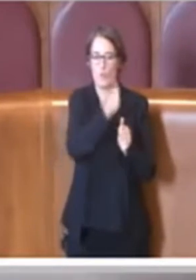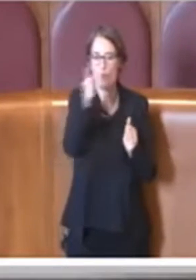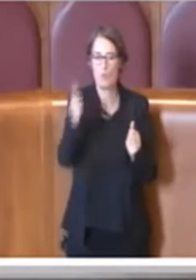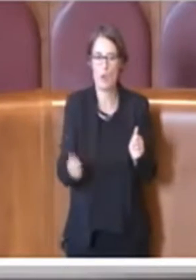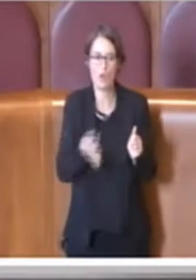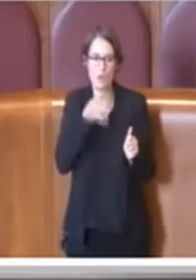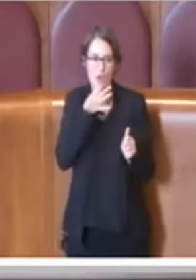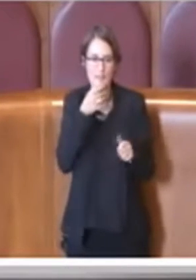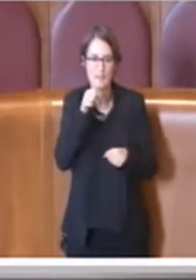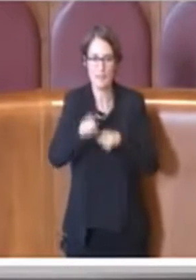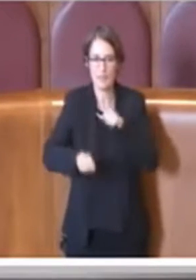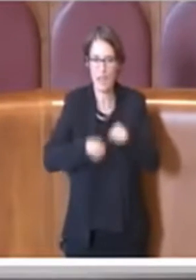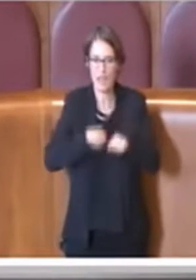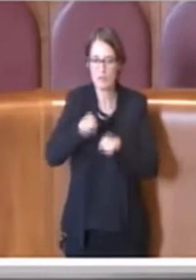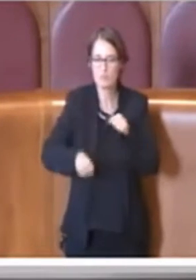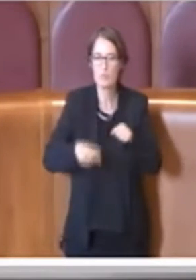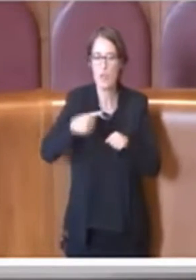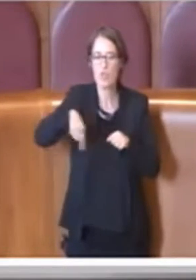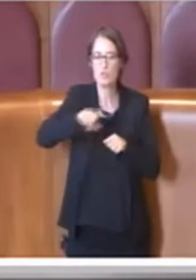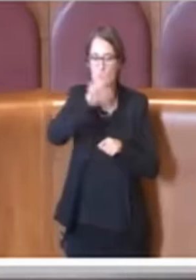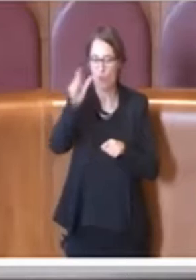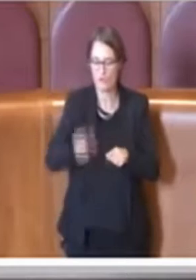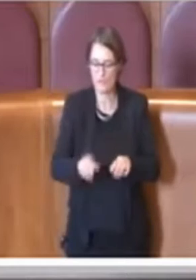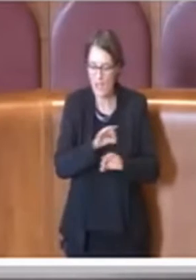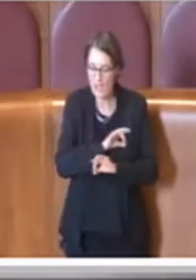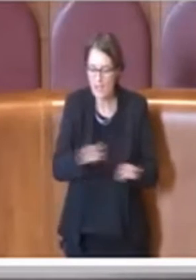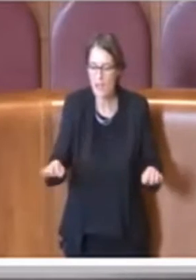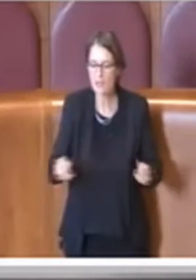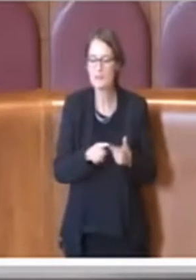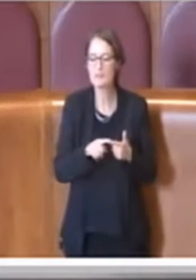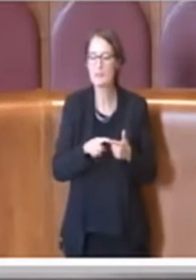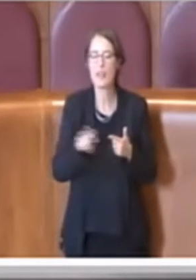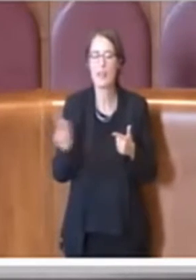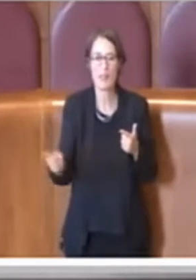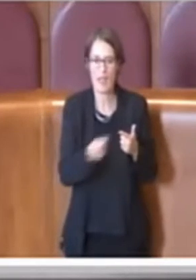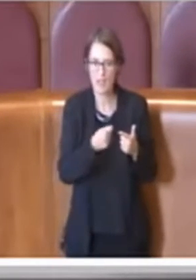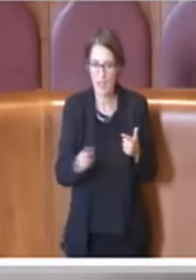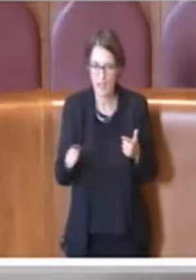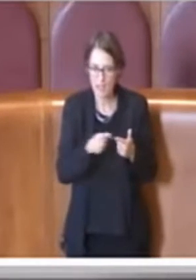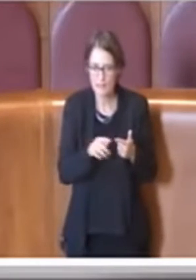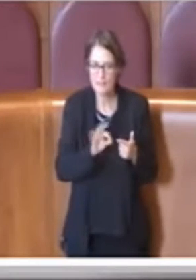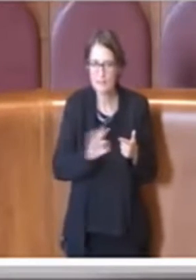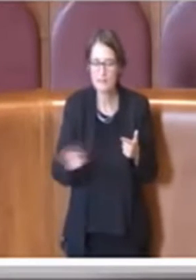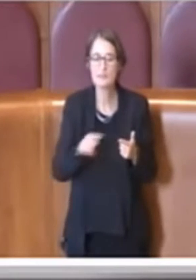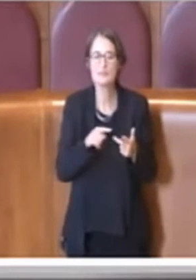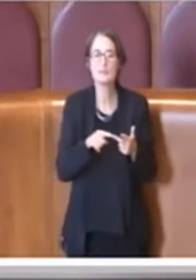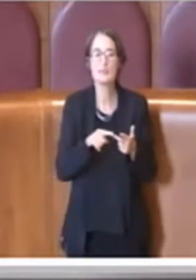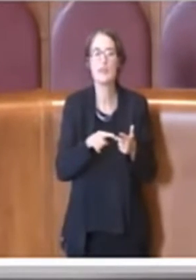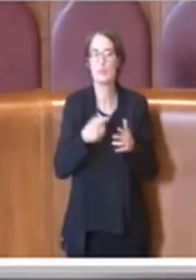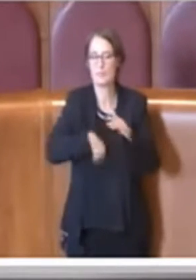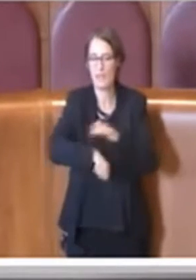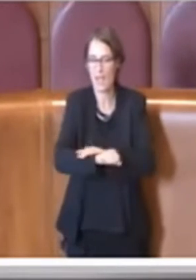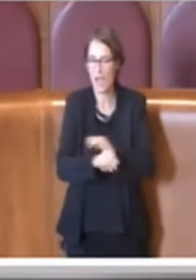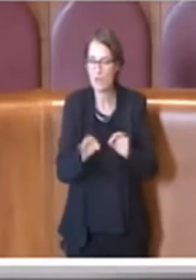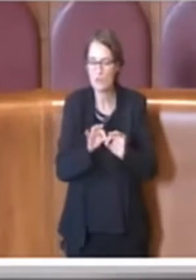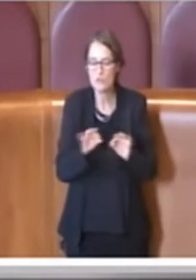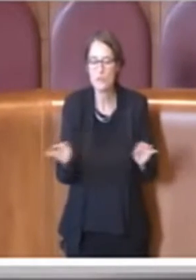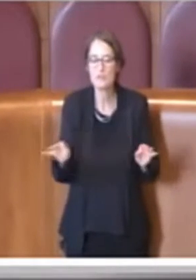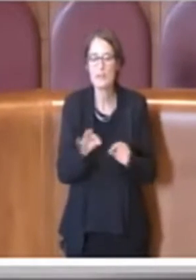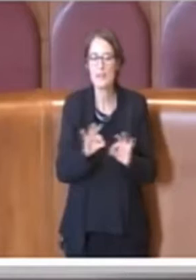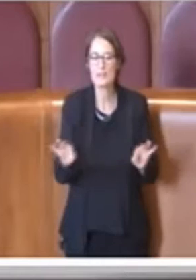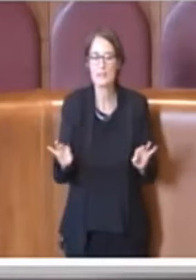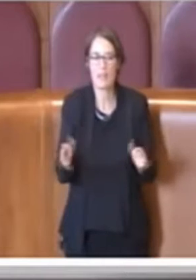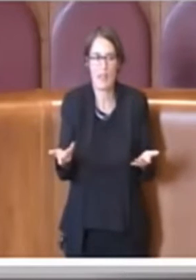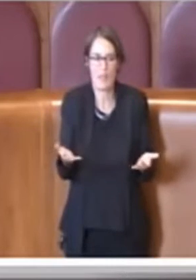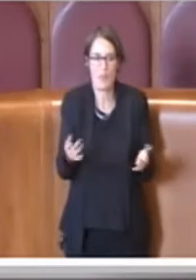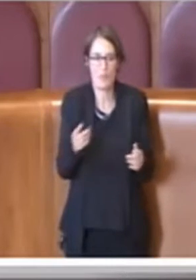internazionali di tennis, niente Formula E che è stata citata prima, niente Champions League, quindi le squadre italiane di calcio